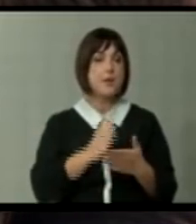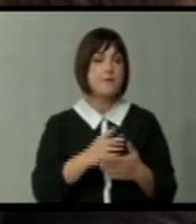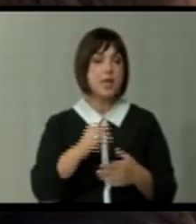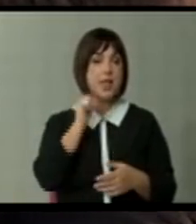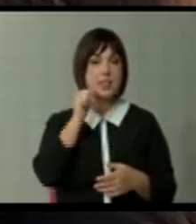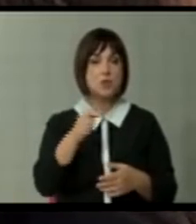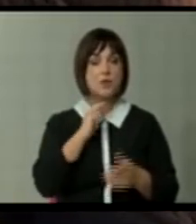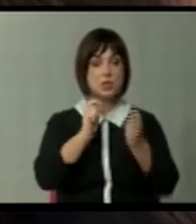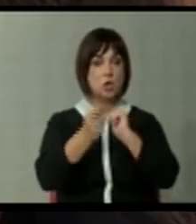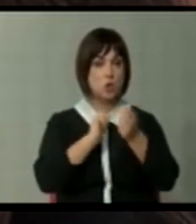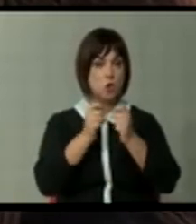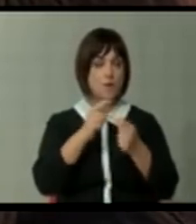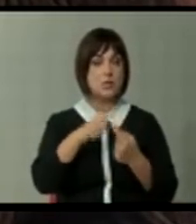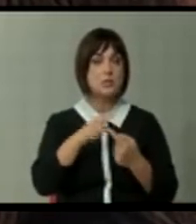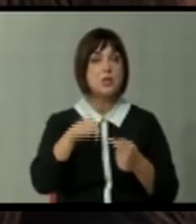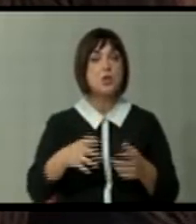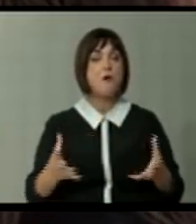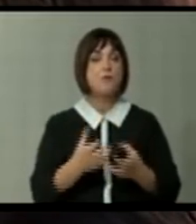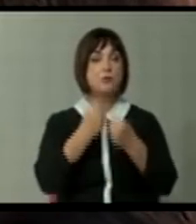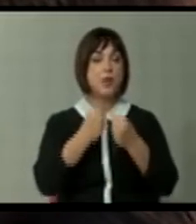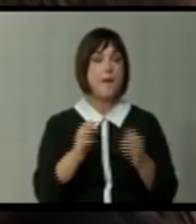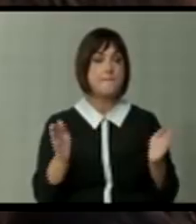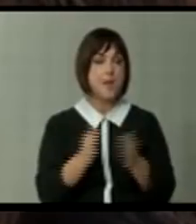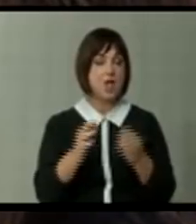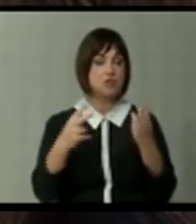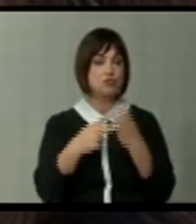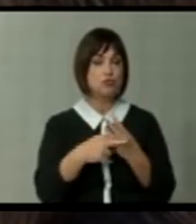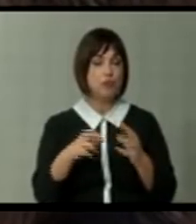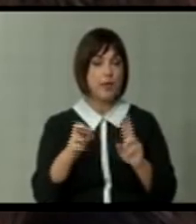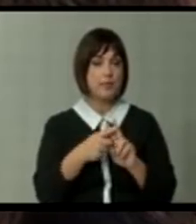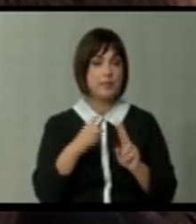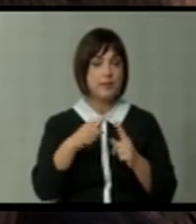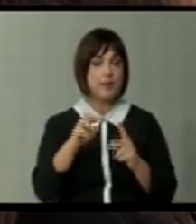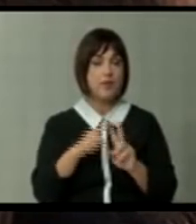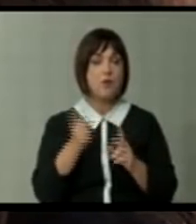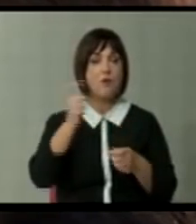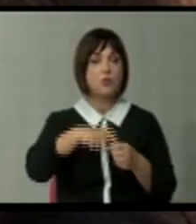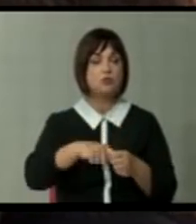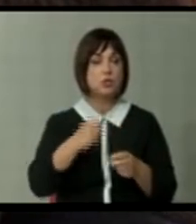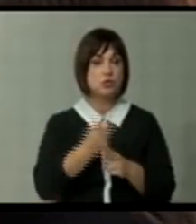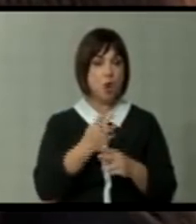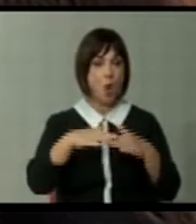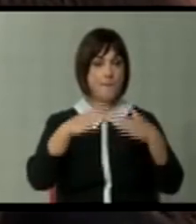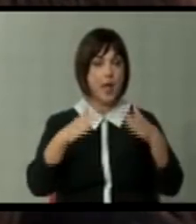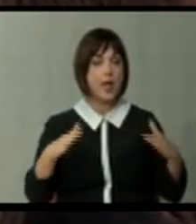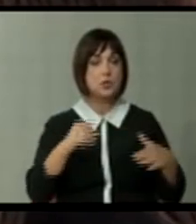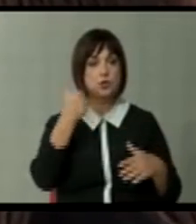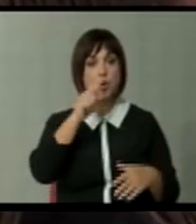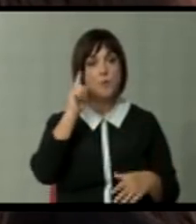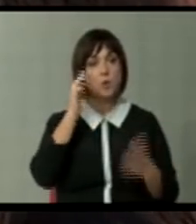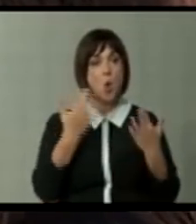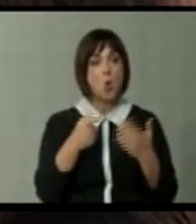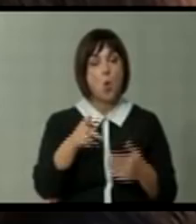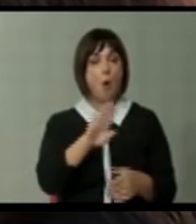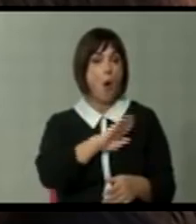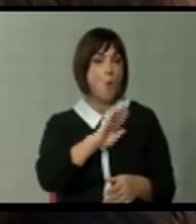деновиове се договара теза за формирање на Мал Шенген во кој што ќе бидат вклучени земји од Балканот. Што мислите? Колко